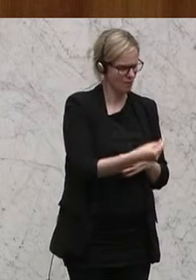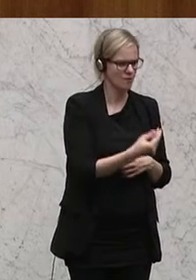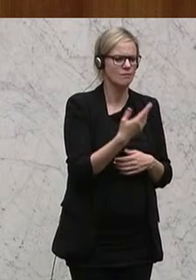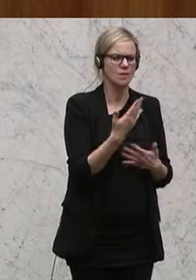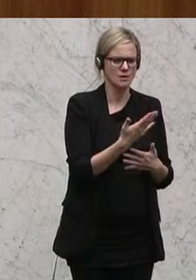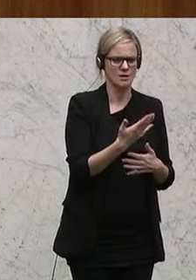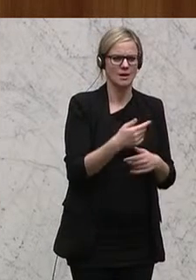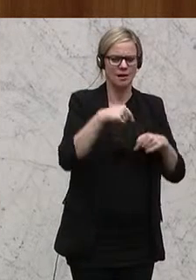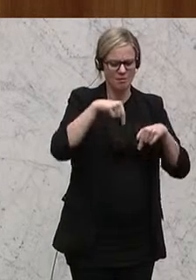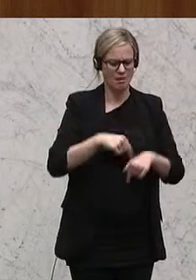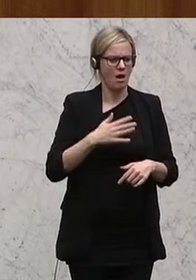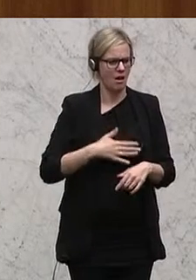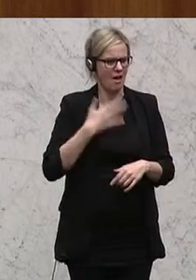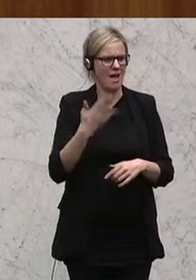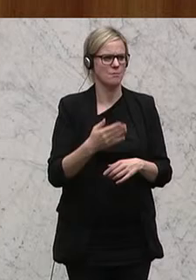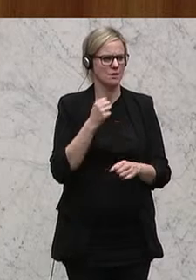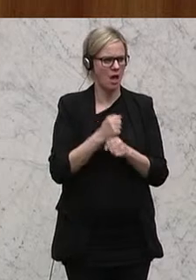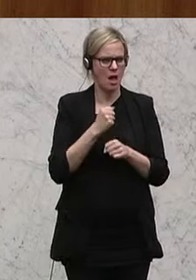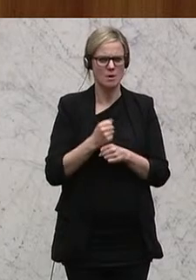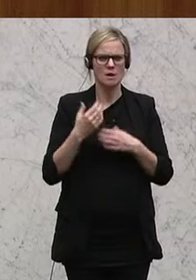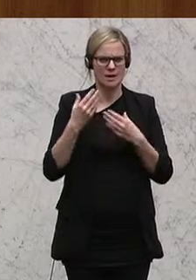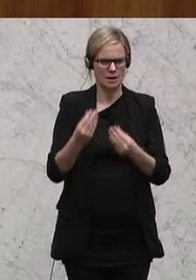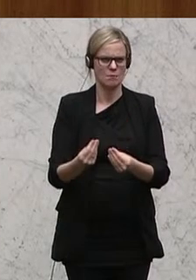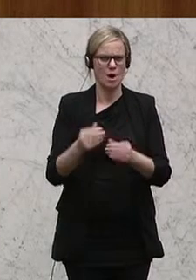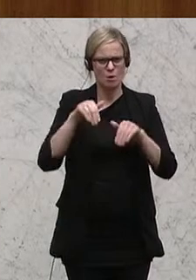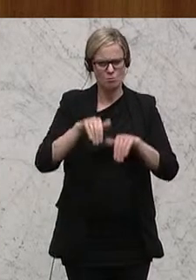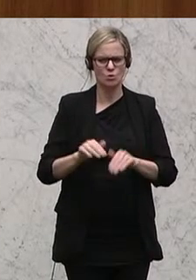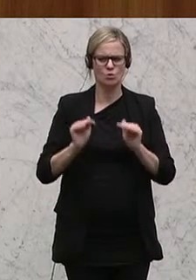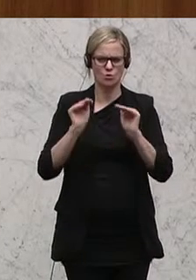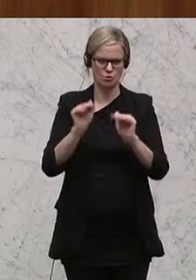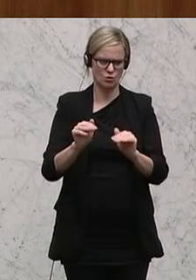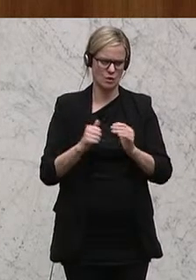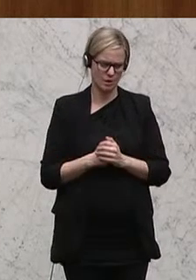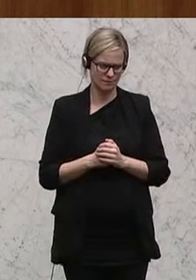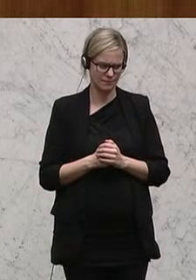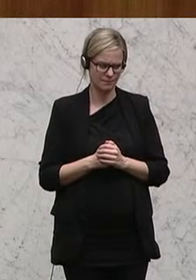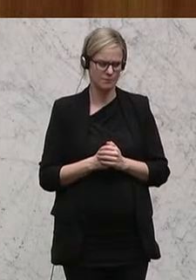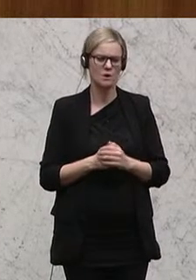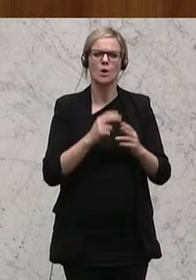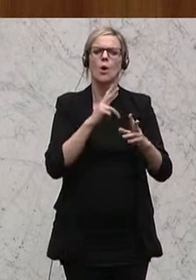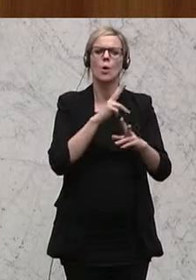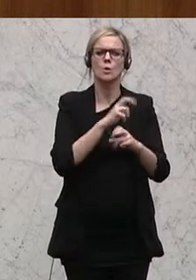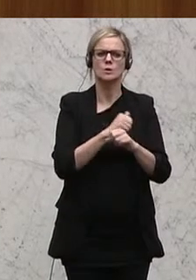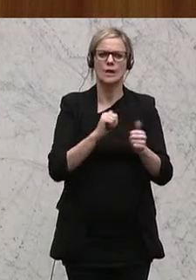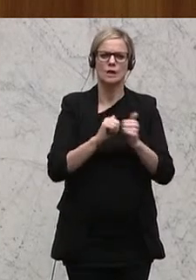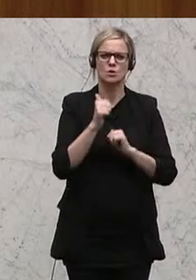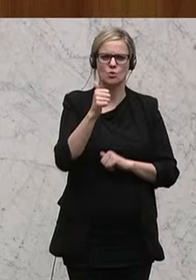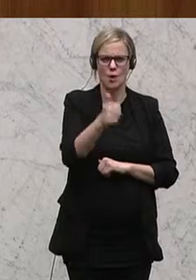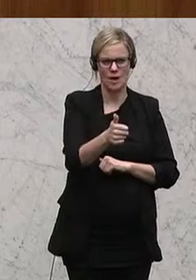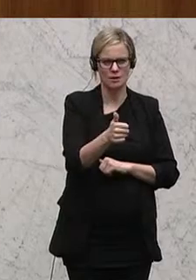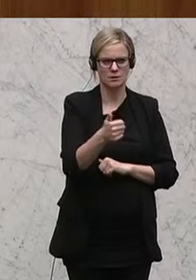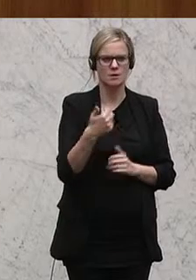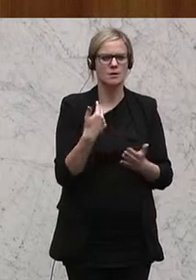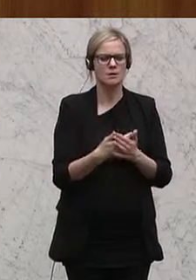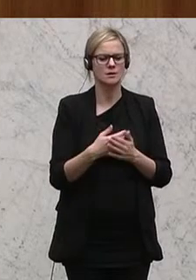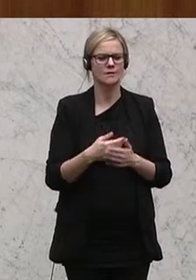heimischer Arbeitnehmer zu vertreten und zu schützen haben. Entsprechend dem Motto Österreich zuerst ist diesem Antrag